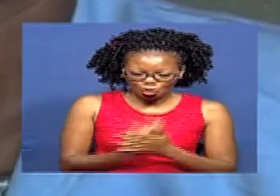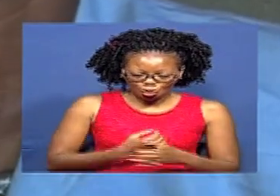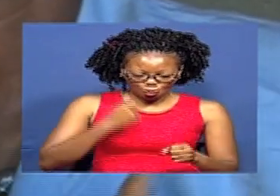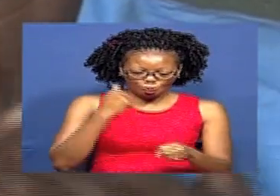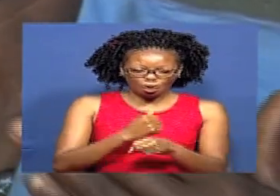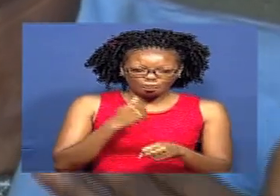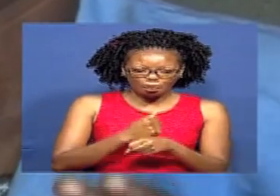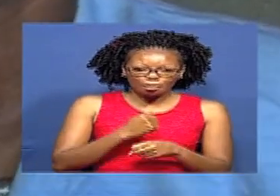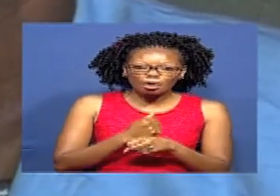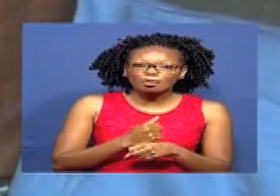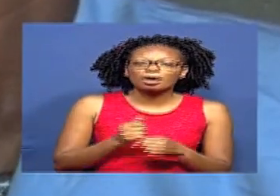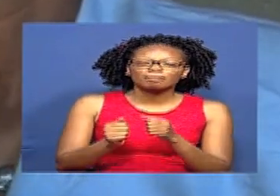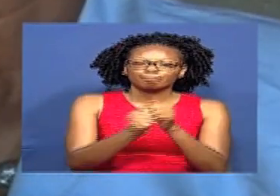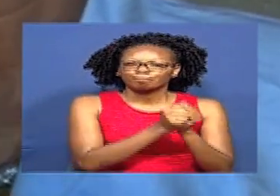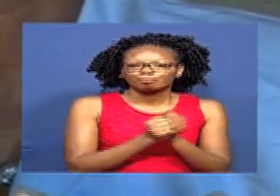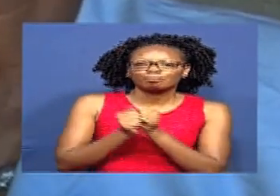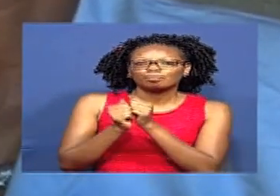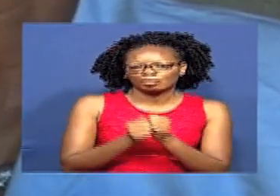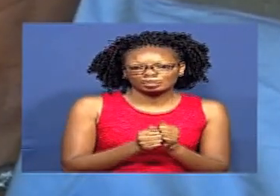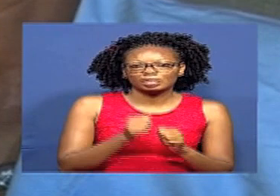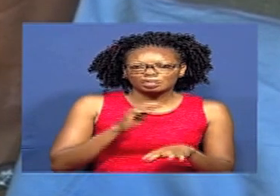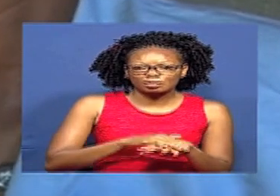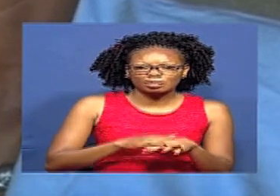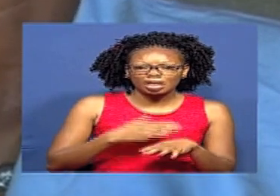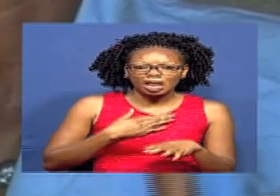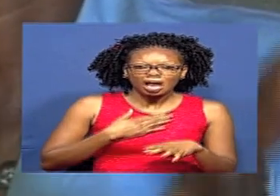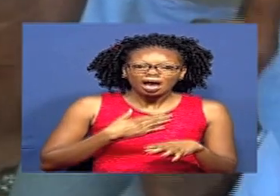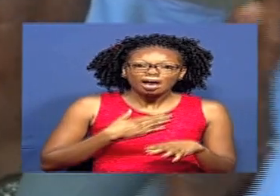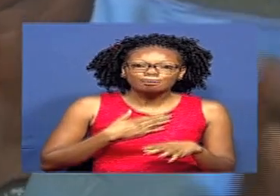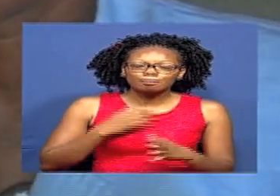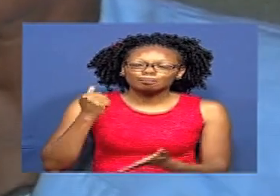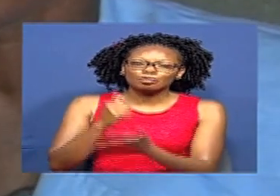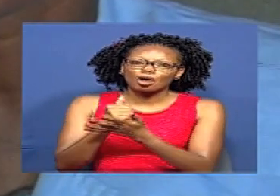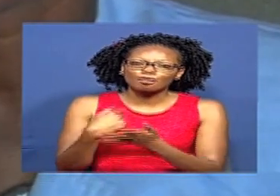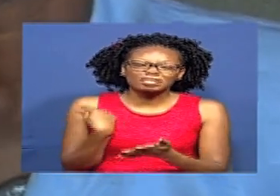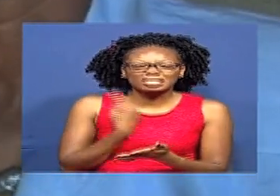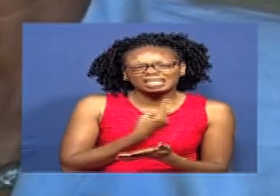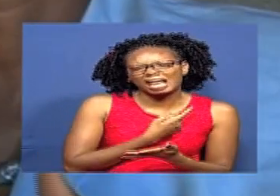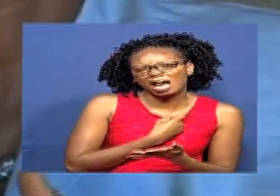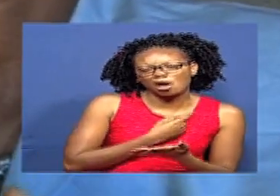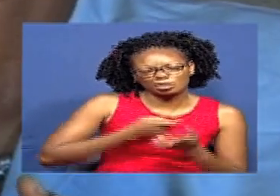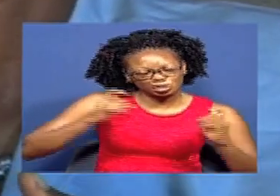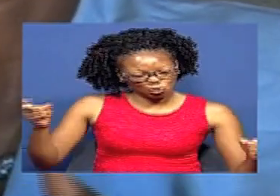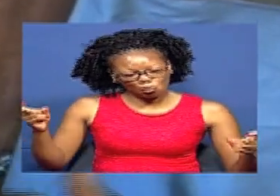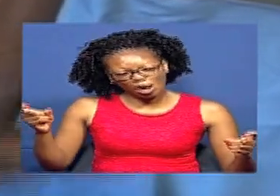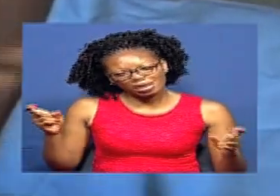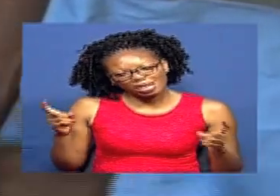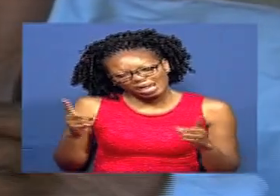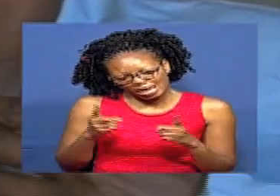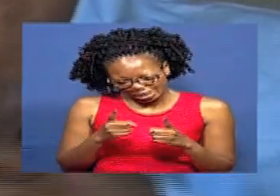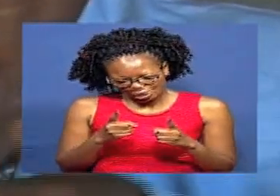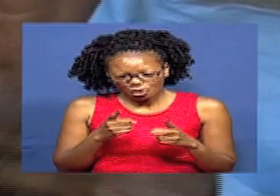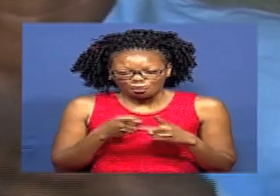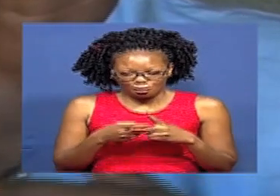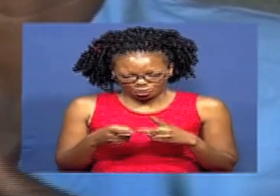Pamoja Vizuri vile tunayendelea Ni vizuri Kama tungelikuwa Na faktori yetu kidogo Na tuneza Tuka expand